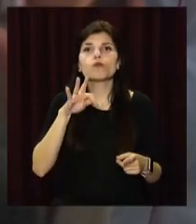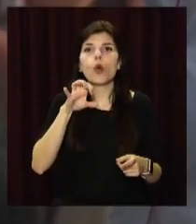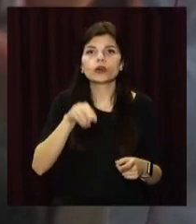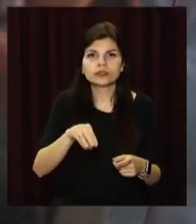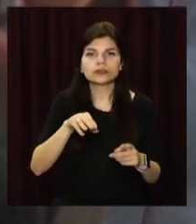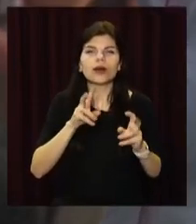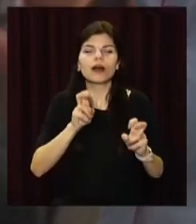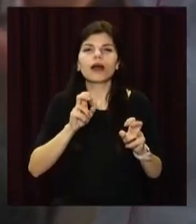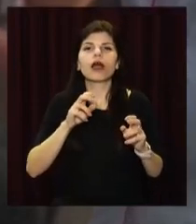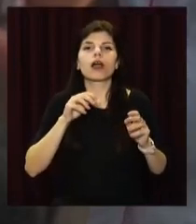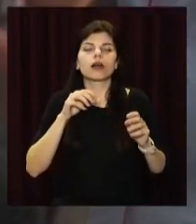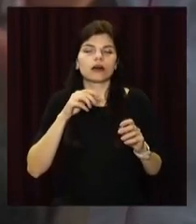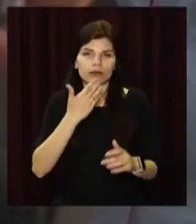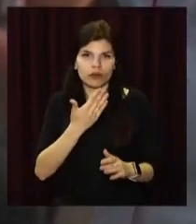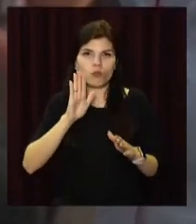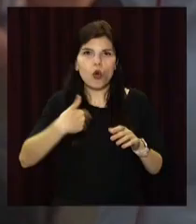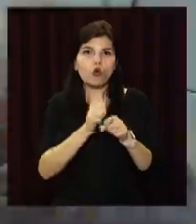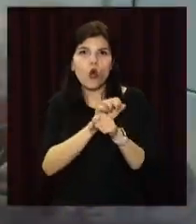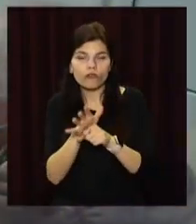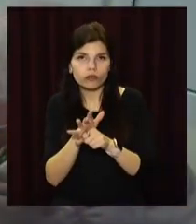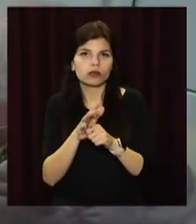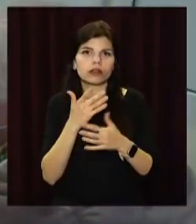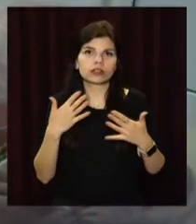ускладнення, інсульти, інфаркти, тромбози.